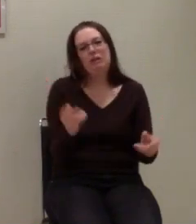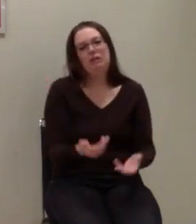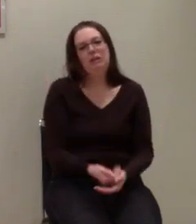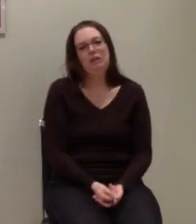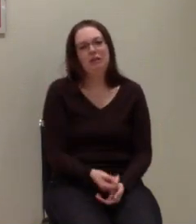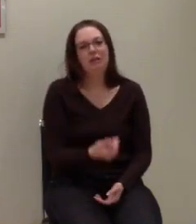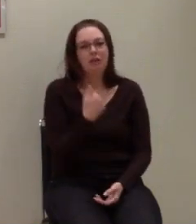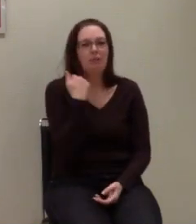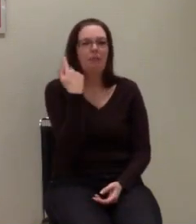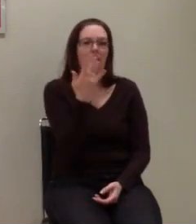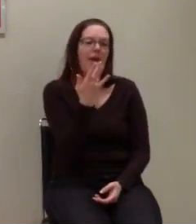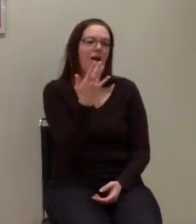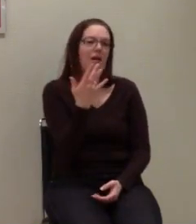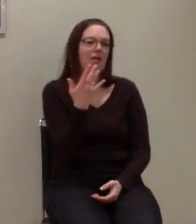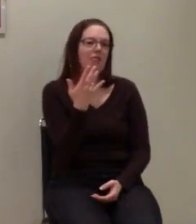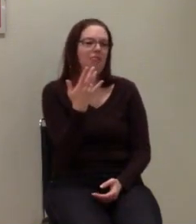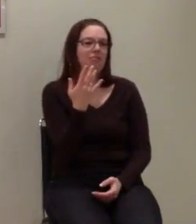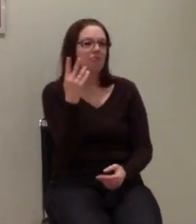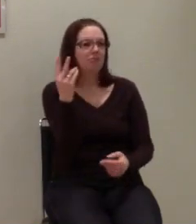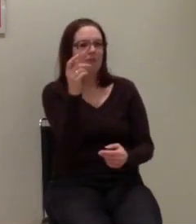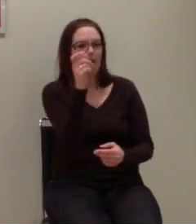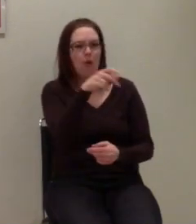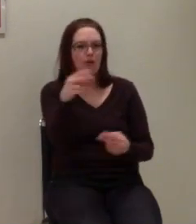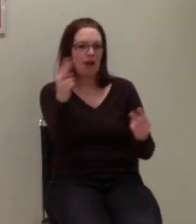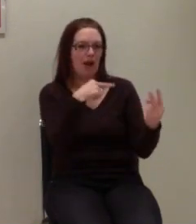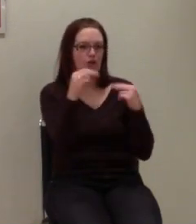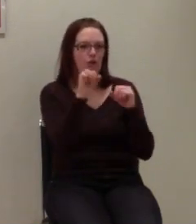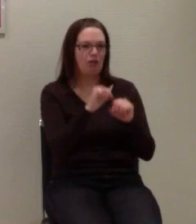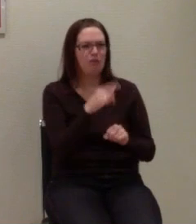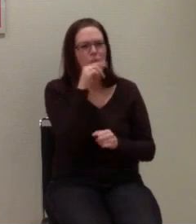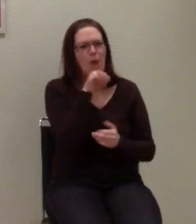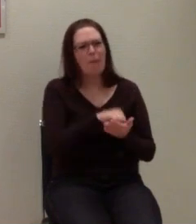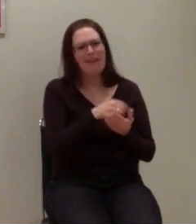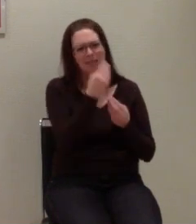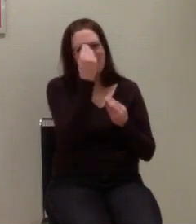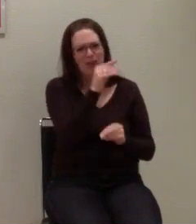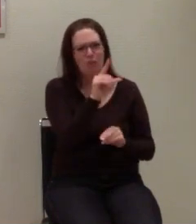viel, viel mehr Leute erreichen als nur mit einer blöden Pressemitteilung.